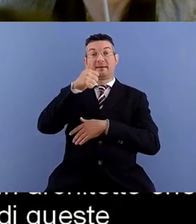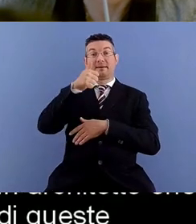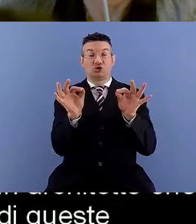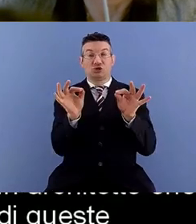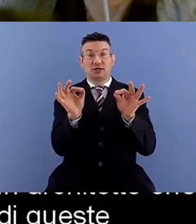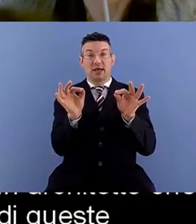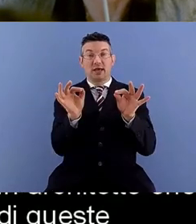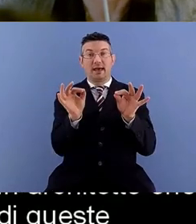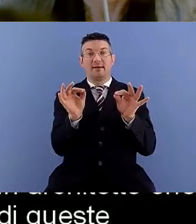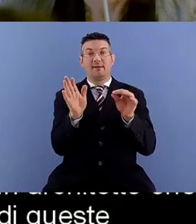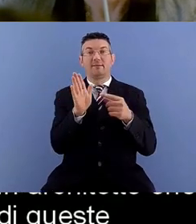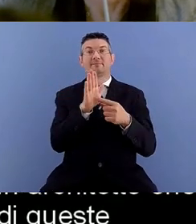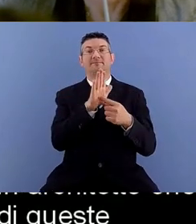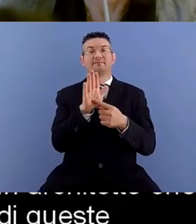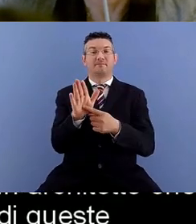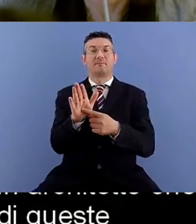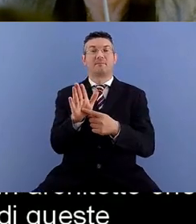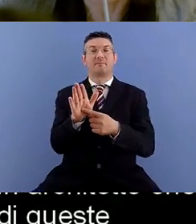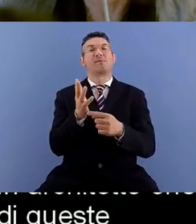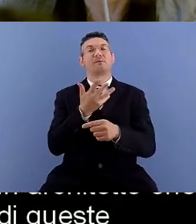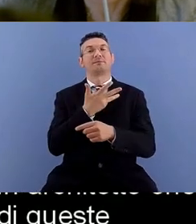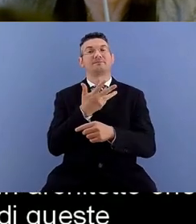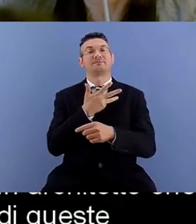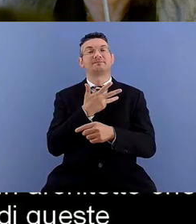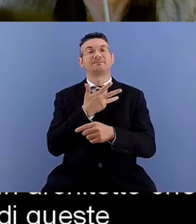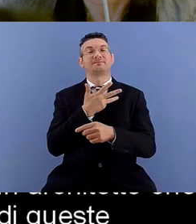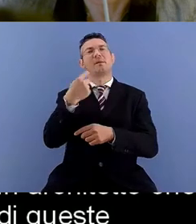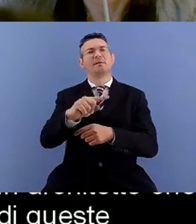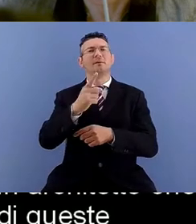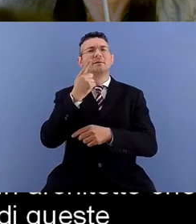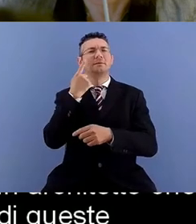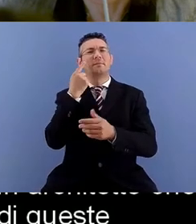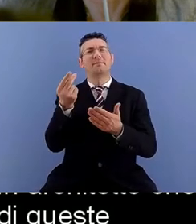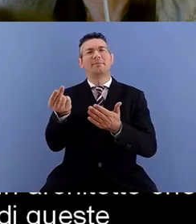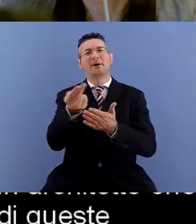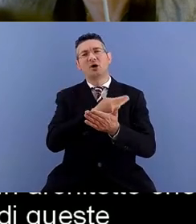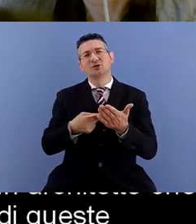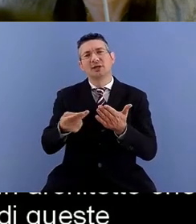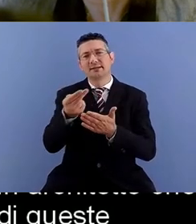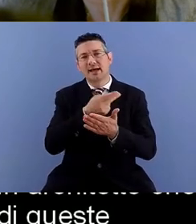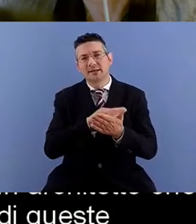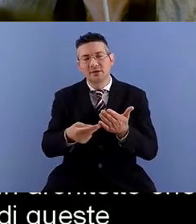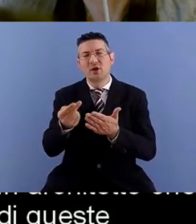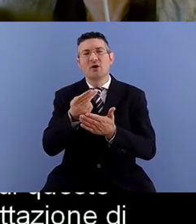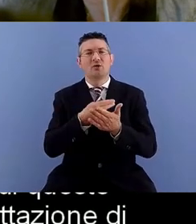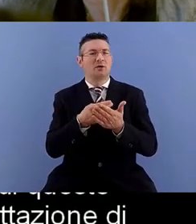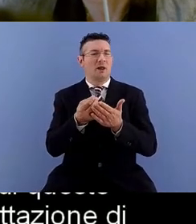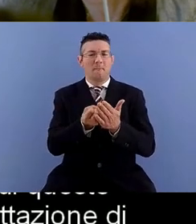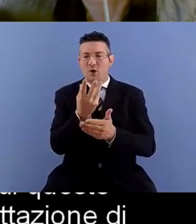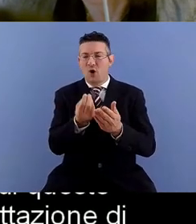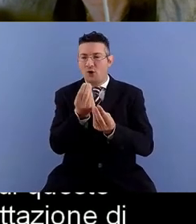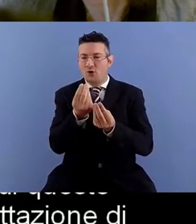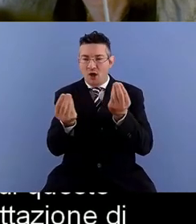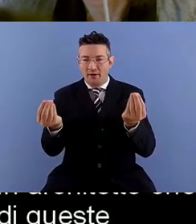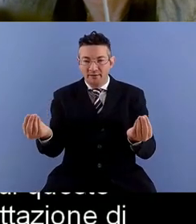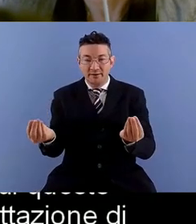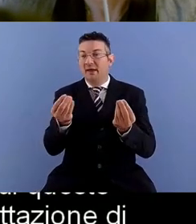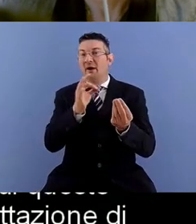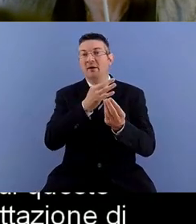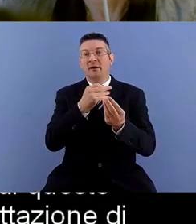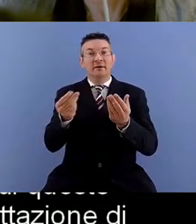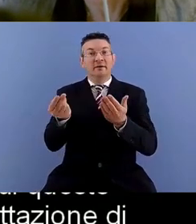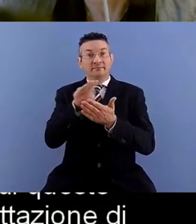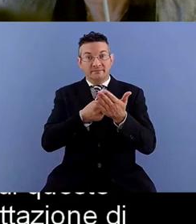presentata coniata per indicare la progettazione di prodotti o ambienti utilizzabili da tutti